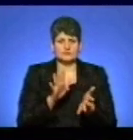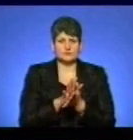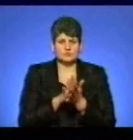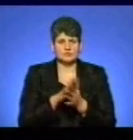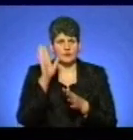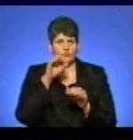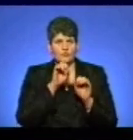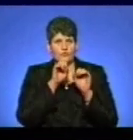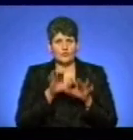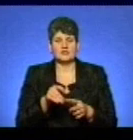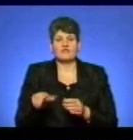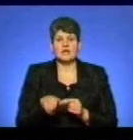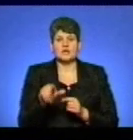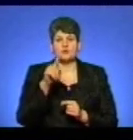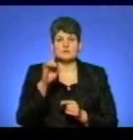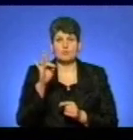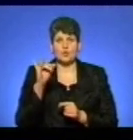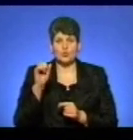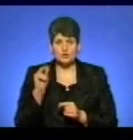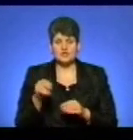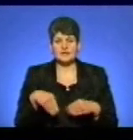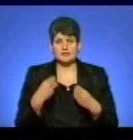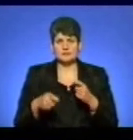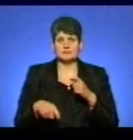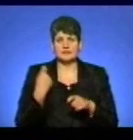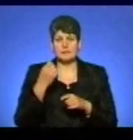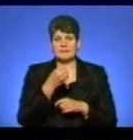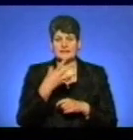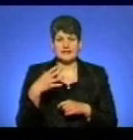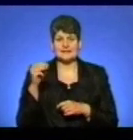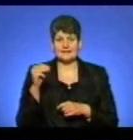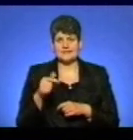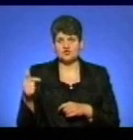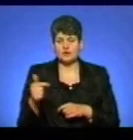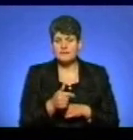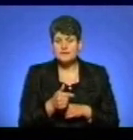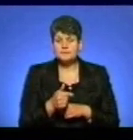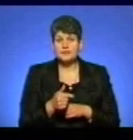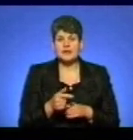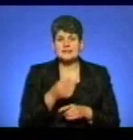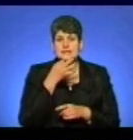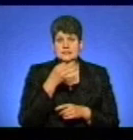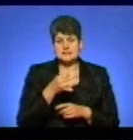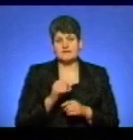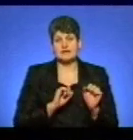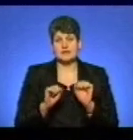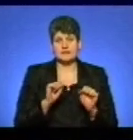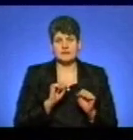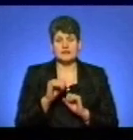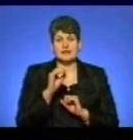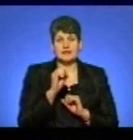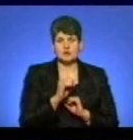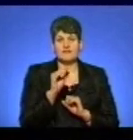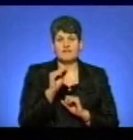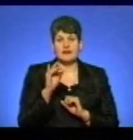стічні води у річку Збруч і завдало збитків довкіллю майже на 15 тисяч гривень. Як повідомив керівник Держекоінспекції Едуард Ференц,